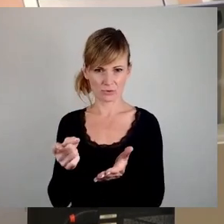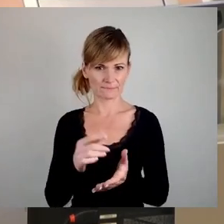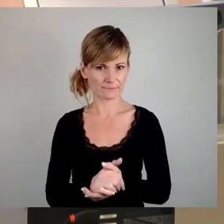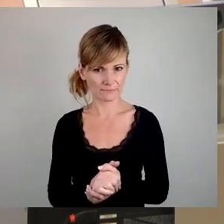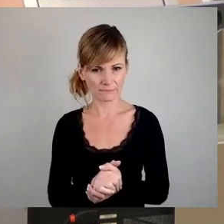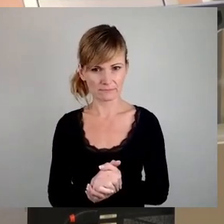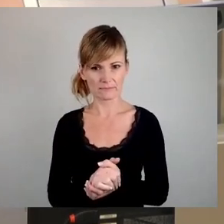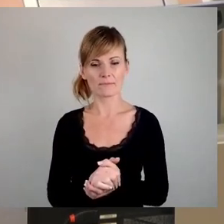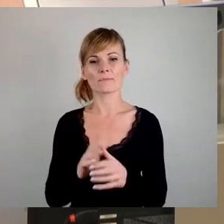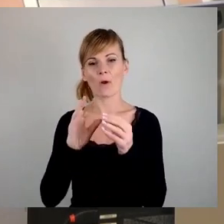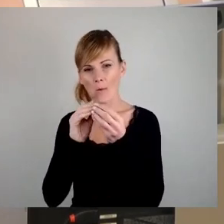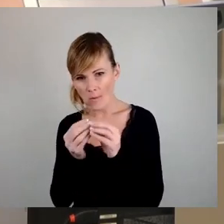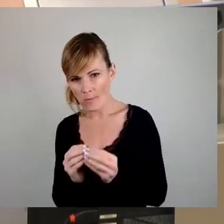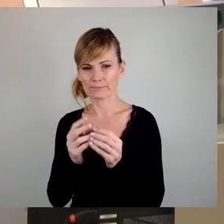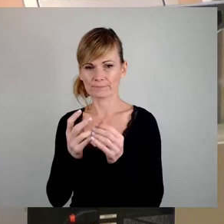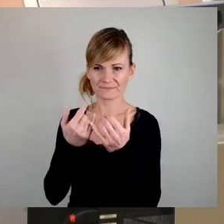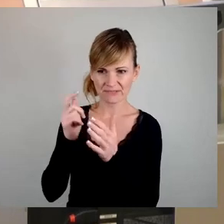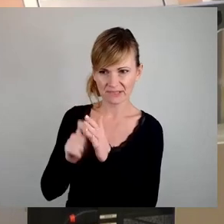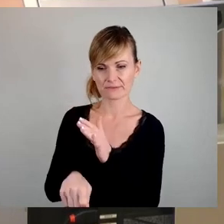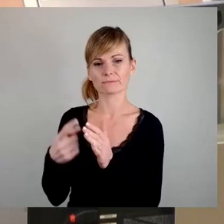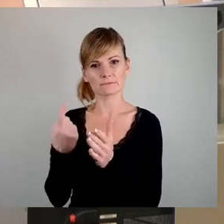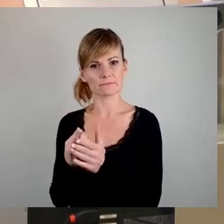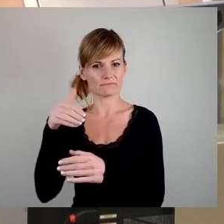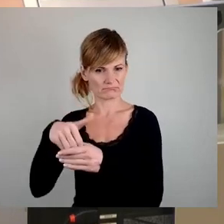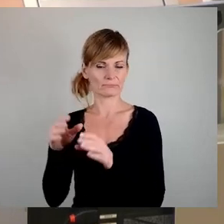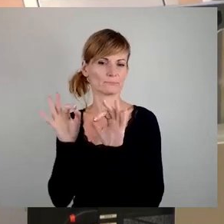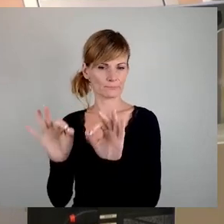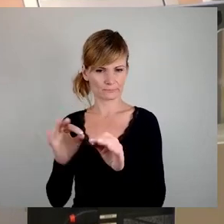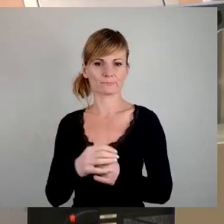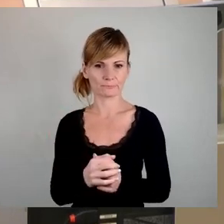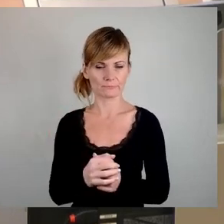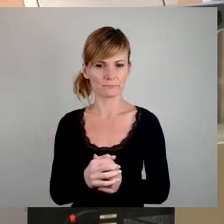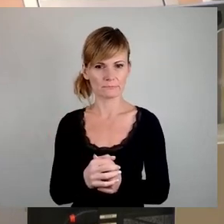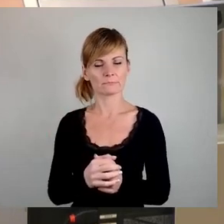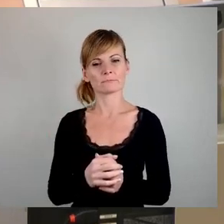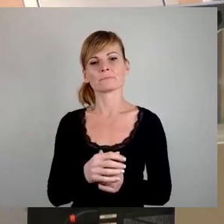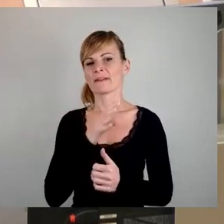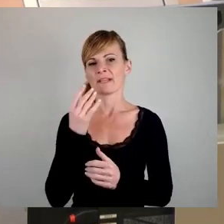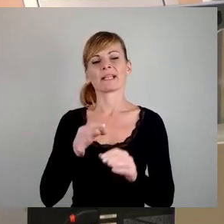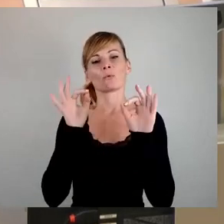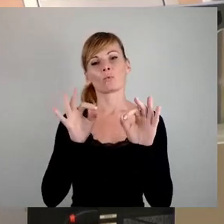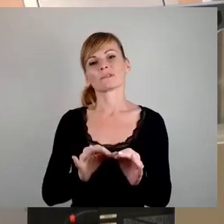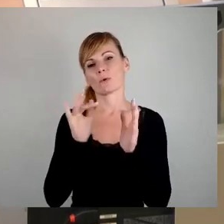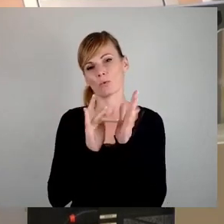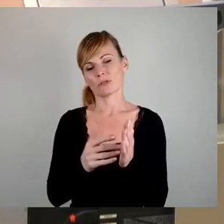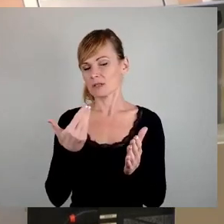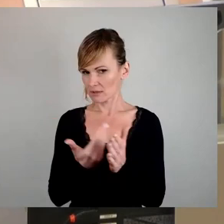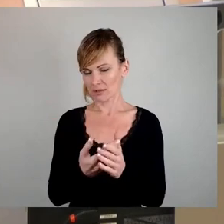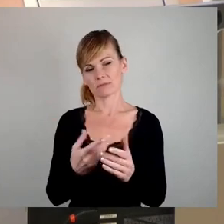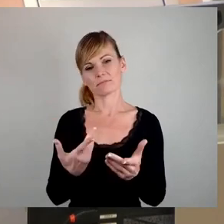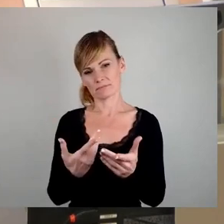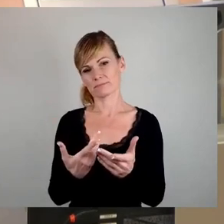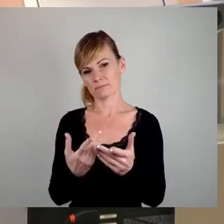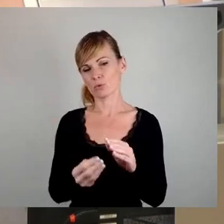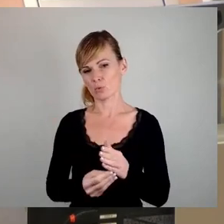der dort gemacht wurde, ist gut und ich glaube, es gibt auch viele gute Gründe, dies zu unterstützen. Eine allerletzte Bemerkung, die